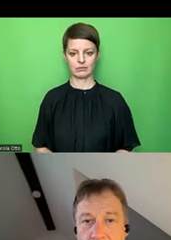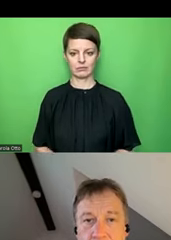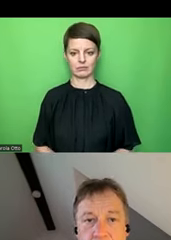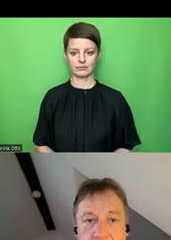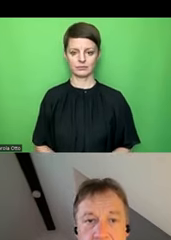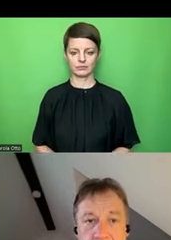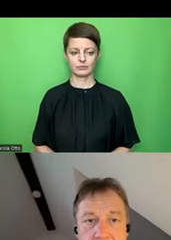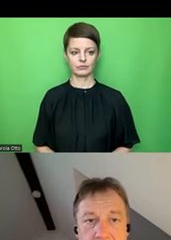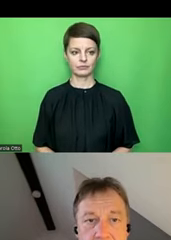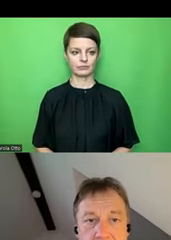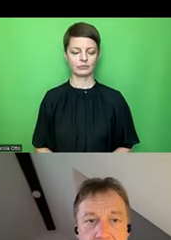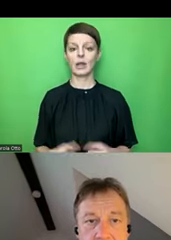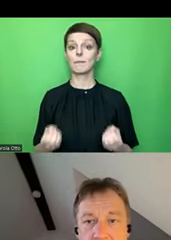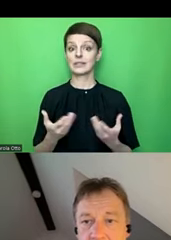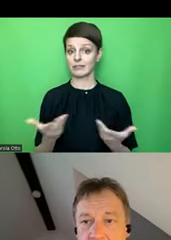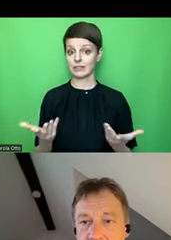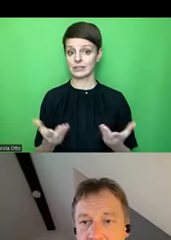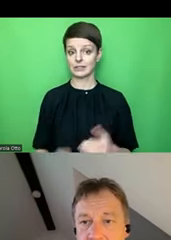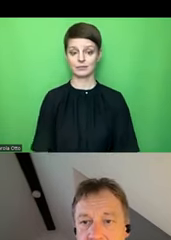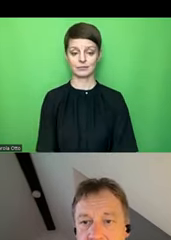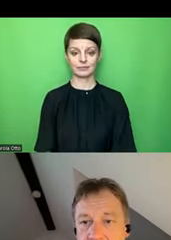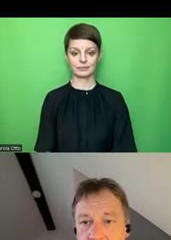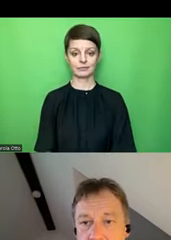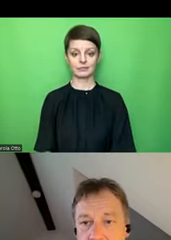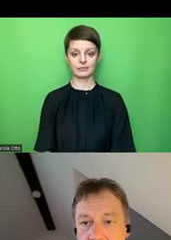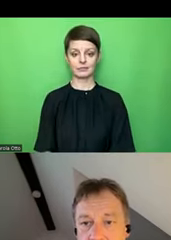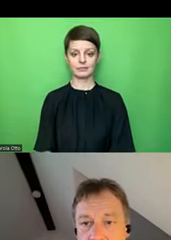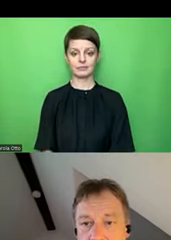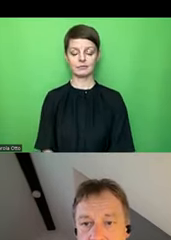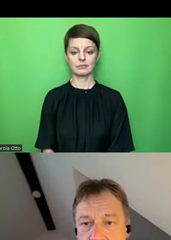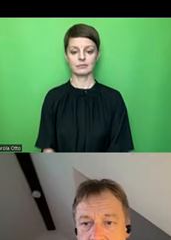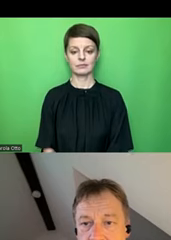schauen wir uns das mal an, was dann passiert. Dann habe ich in der Navigation,